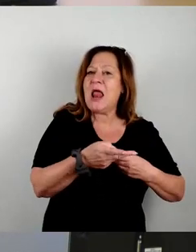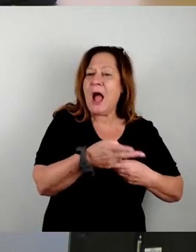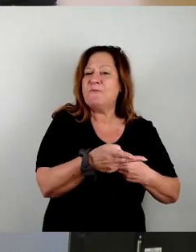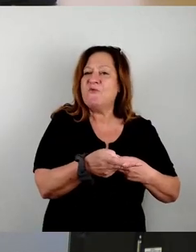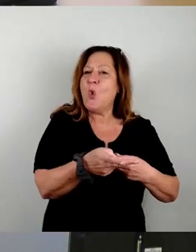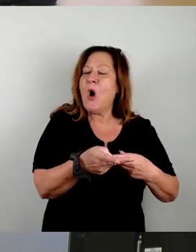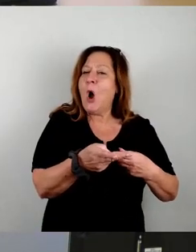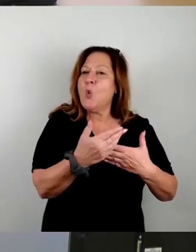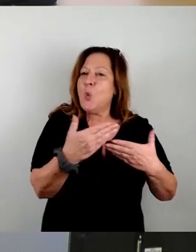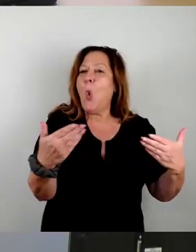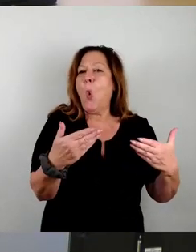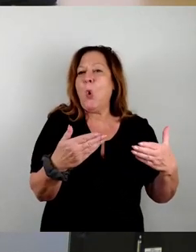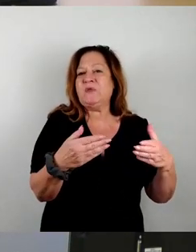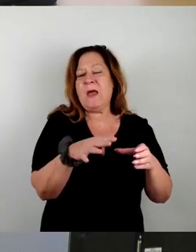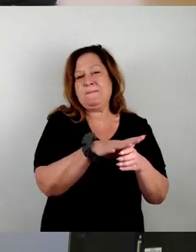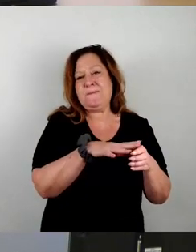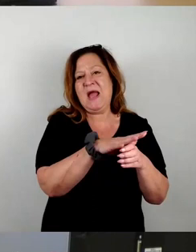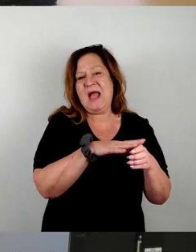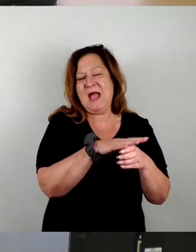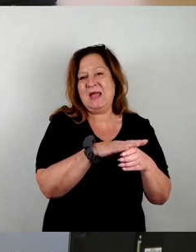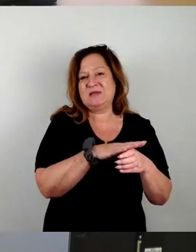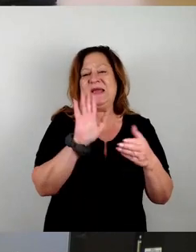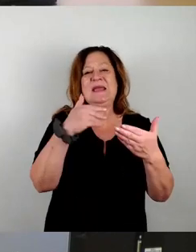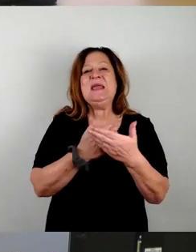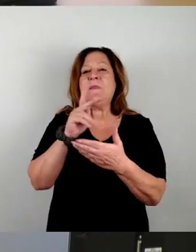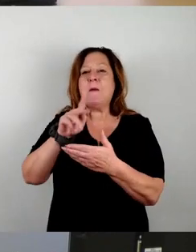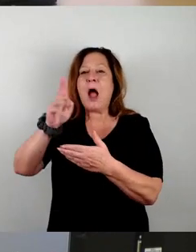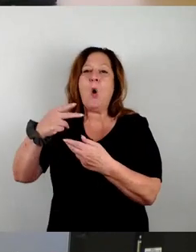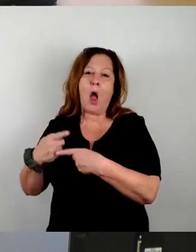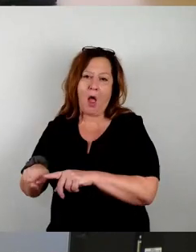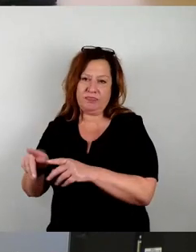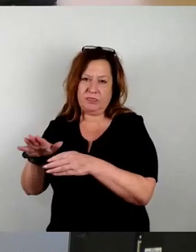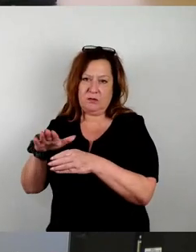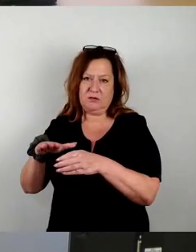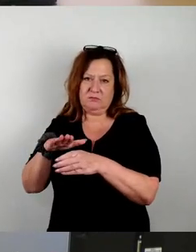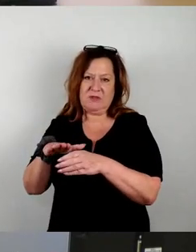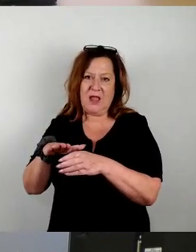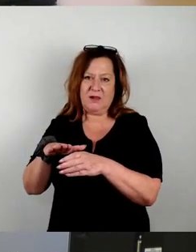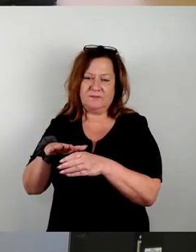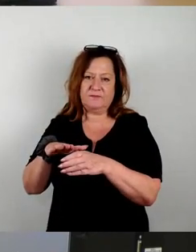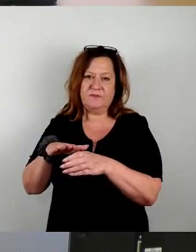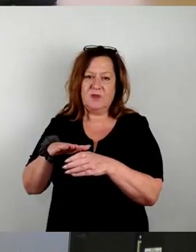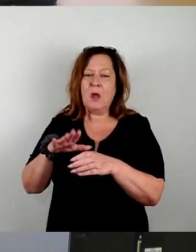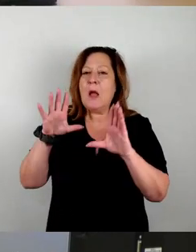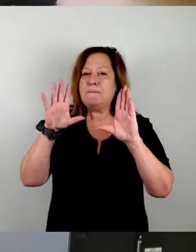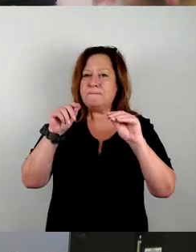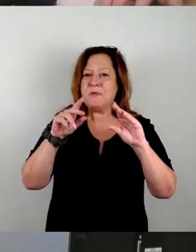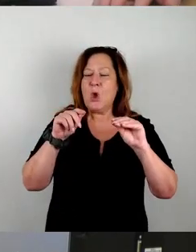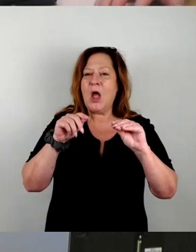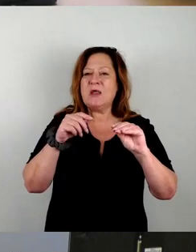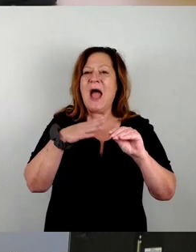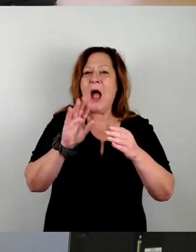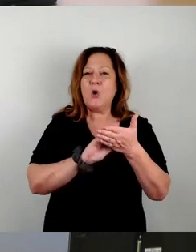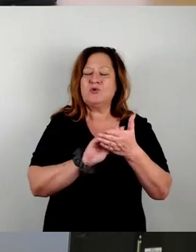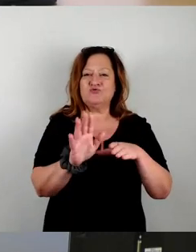Entsorgungsleistung, sondern es gibt ja noch andere. Und es ist vertraglich und nach den Ausschreibungen einfach vorgesehen,